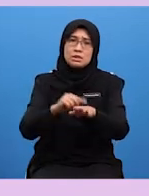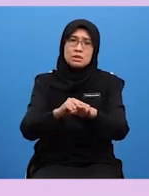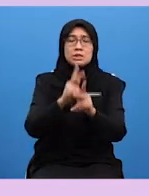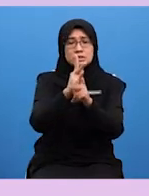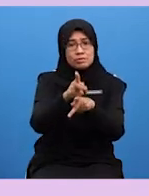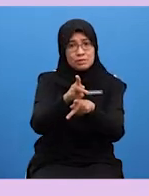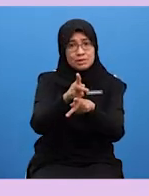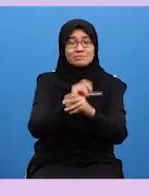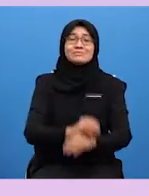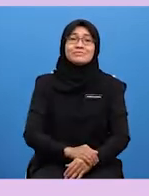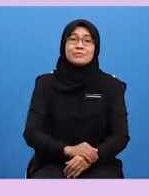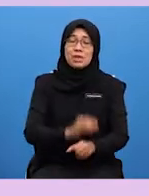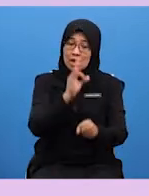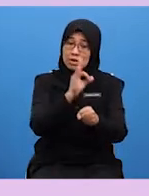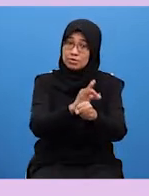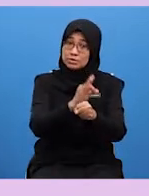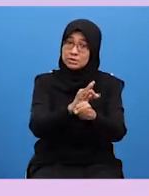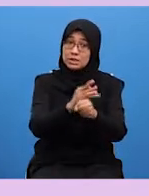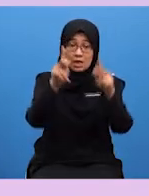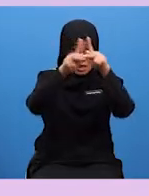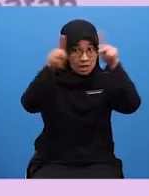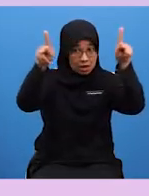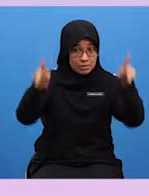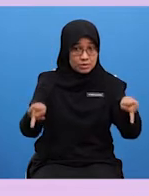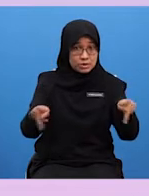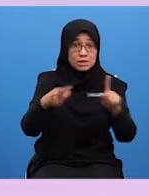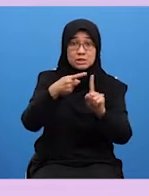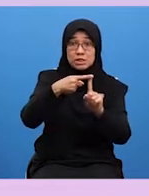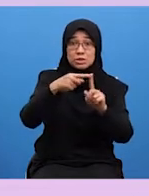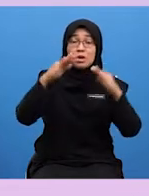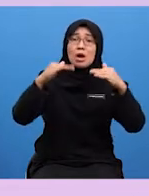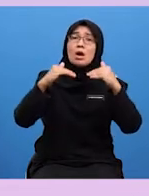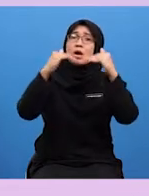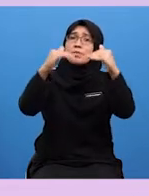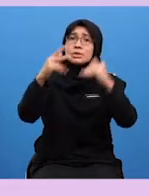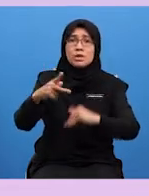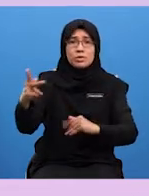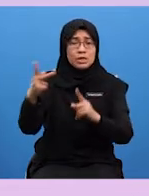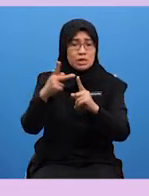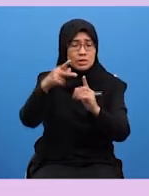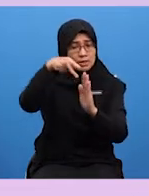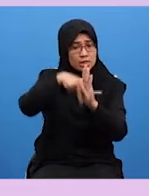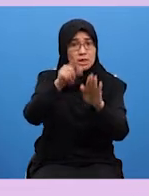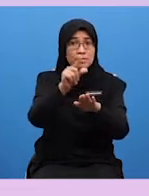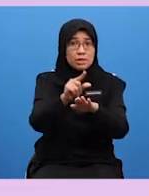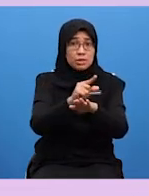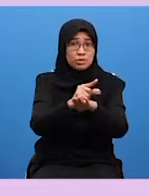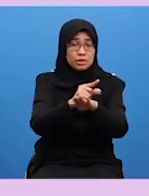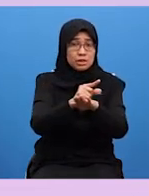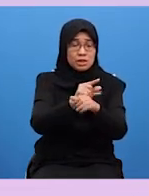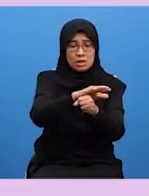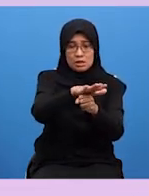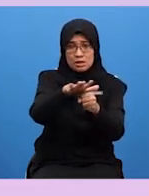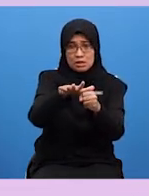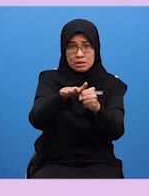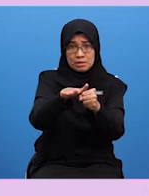Fungsi poster Pertama, mempromosikan produk kepada pengguna tempatan ataupun